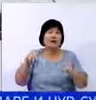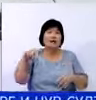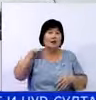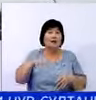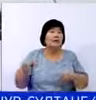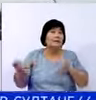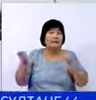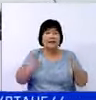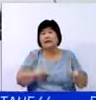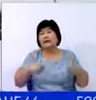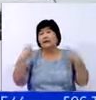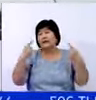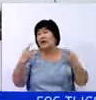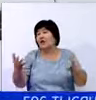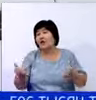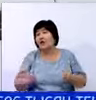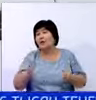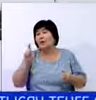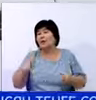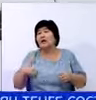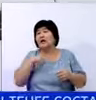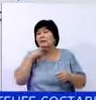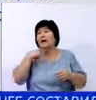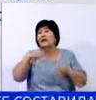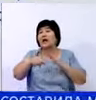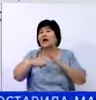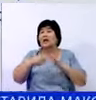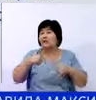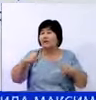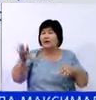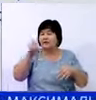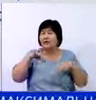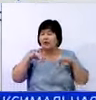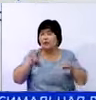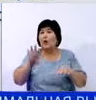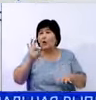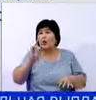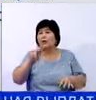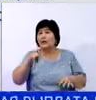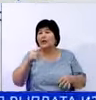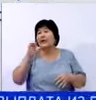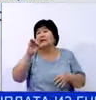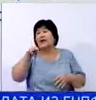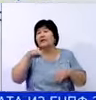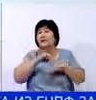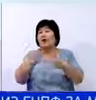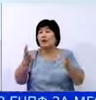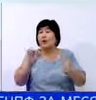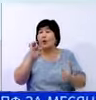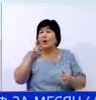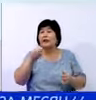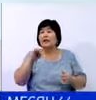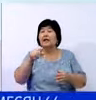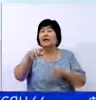приносящие жертву, ни получатели мяса жертвенных животных. Весь обряд проводится онлайн. На сайте проводится прием онлайн